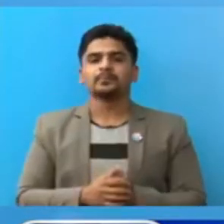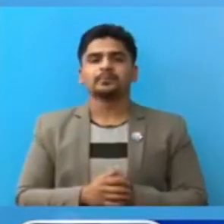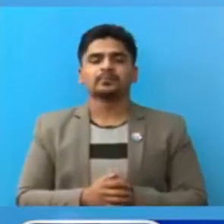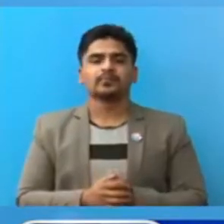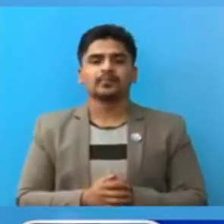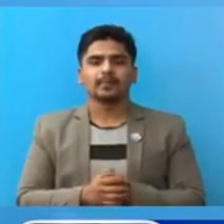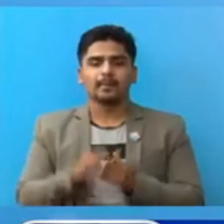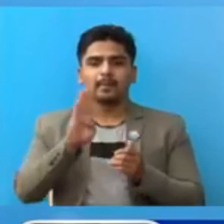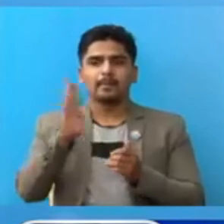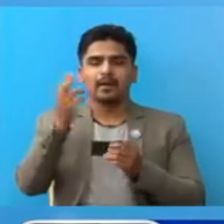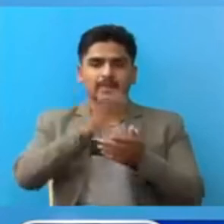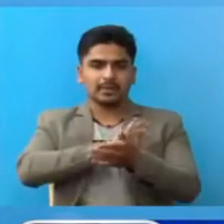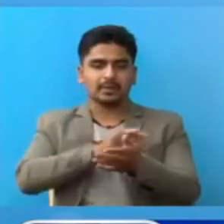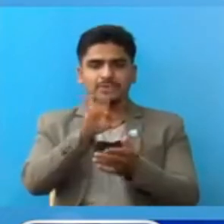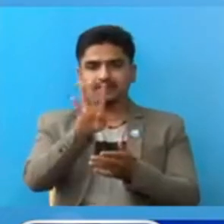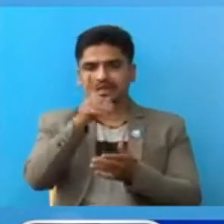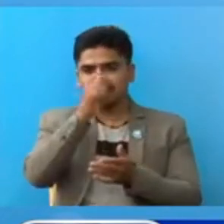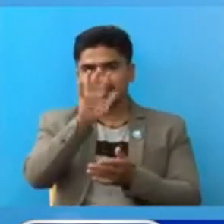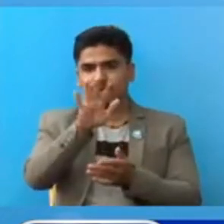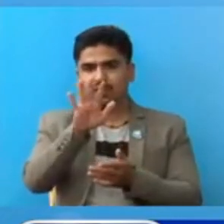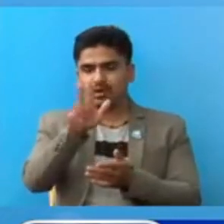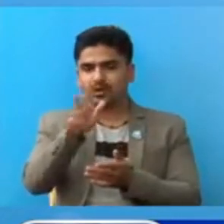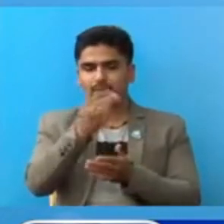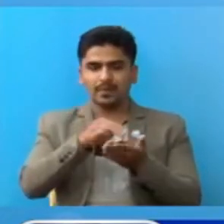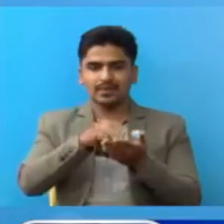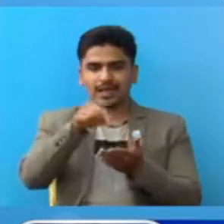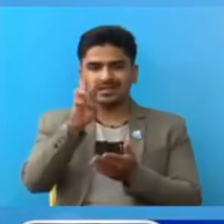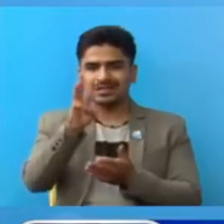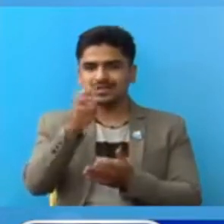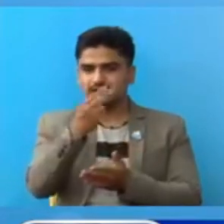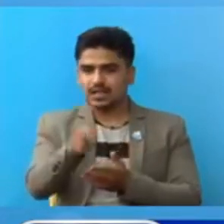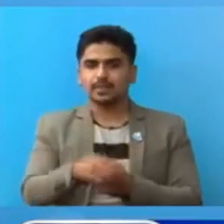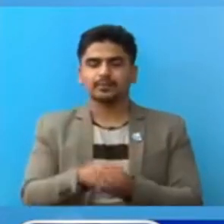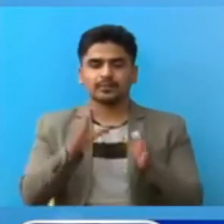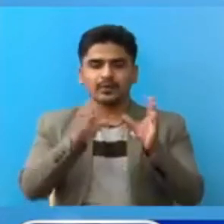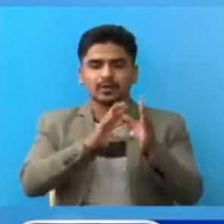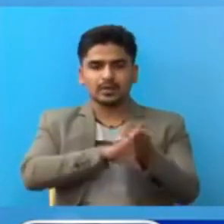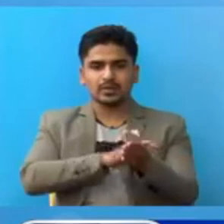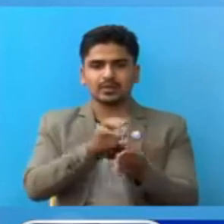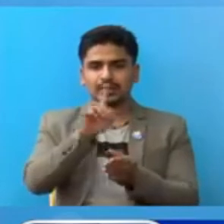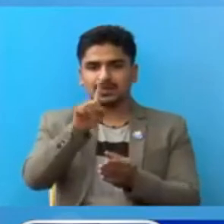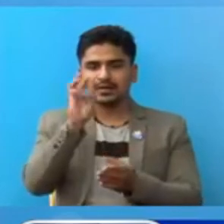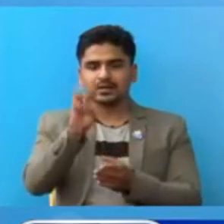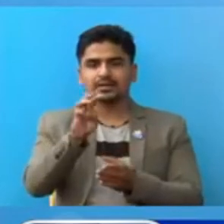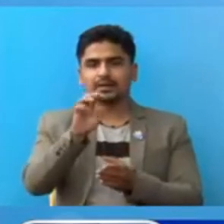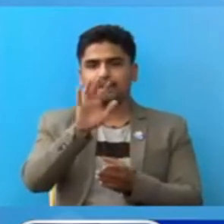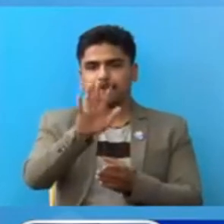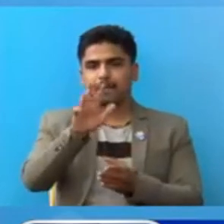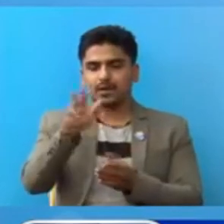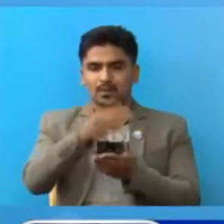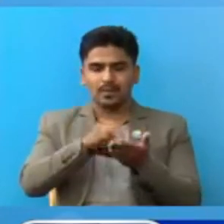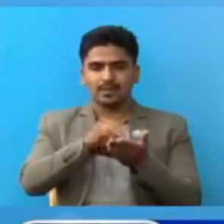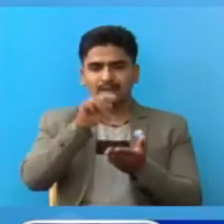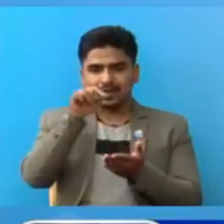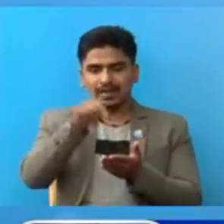बागमती प्रदेश महां 4-29 मद्दे आजा तिस जना गंडकी प्रदेश महां 1,09 मद्दे